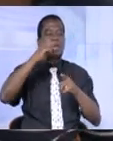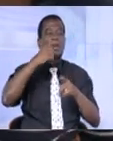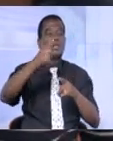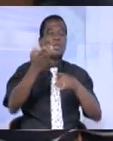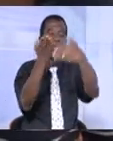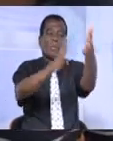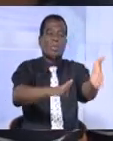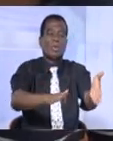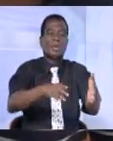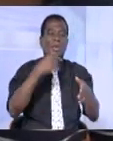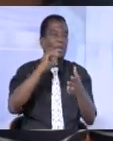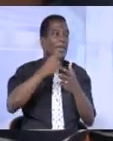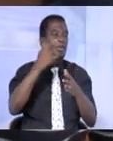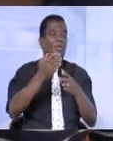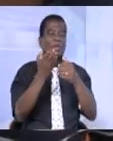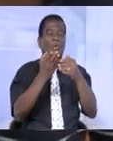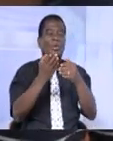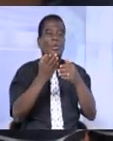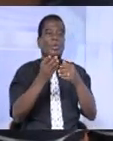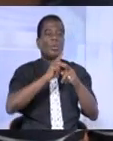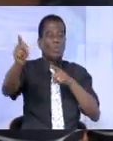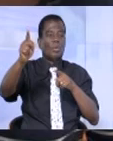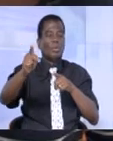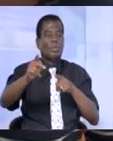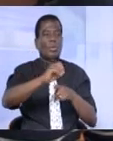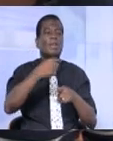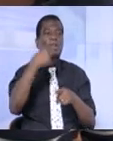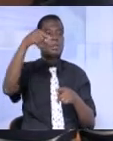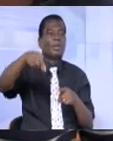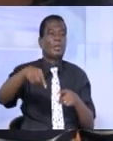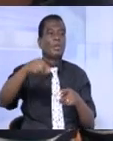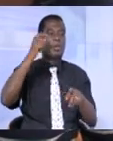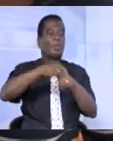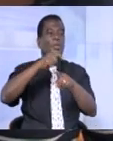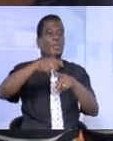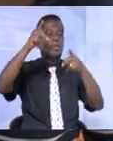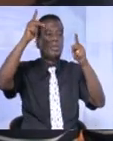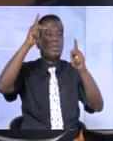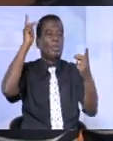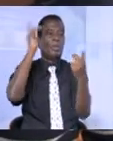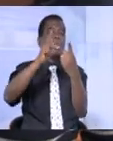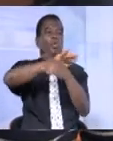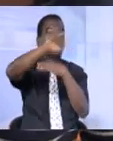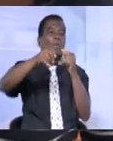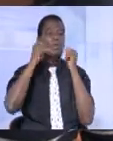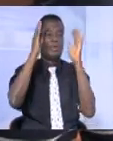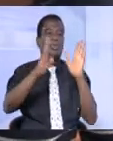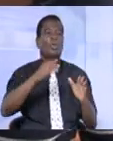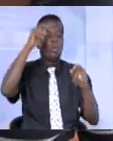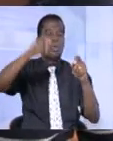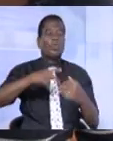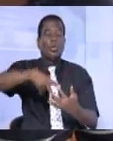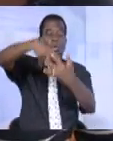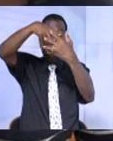décédées, celles qui sont blessées, leur dire qu'en ce moment précis, tous les Ivoiriens doivent se lever,